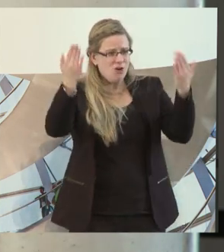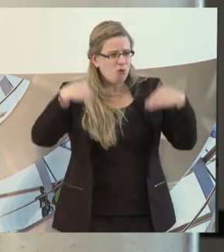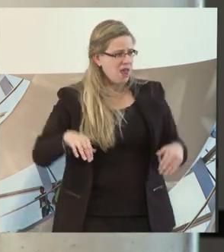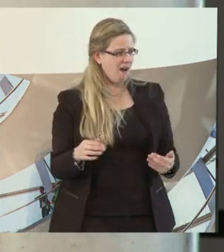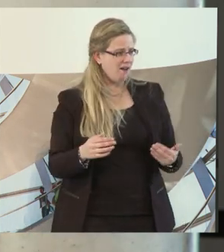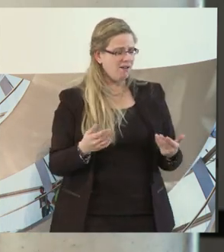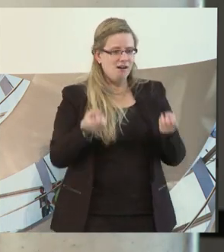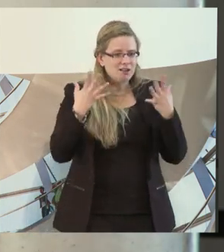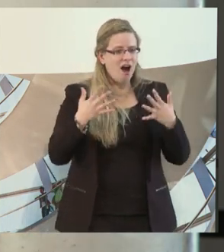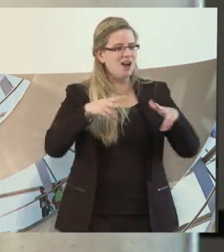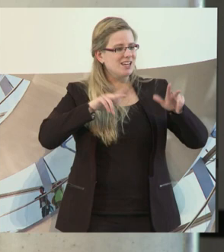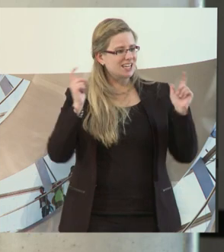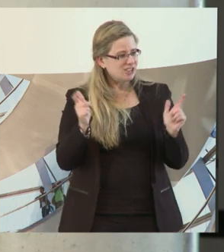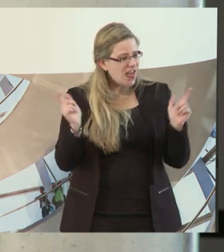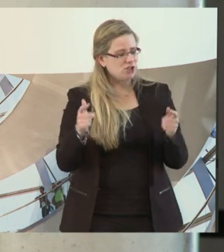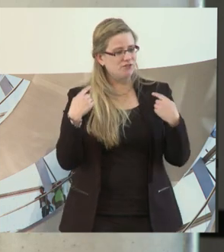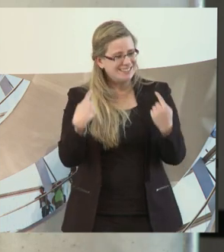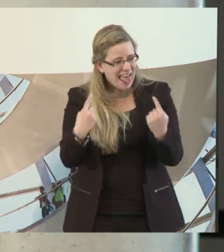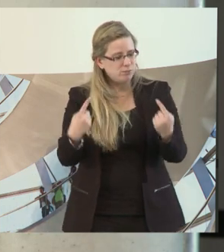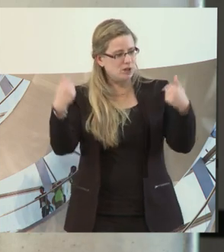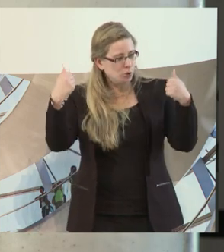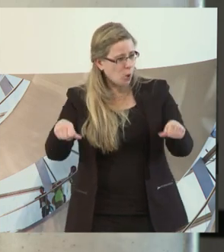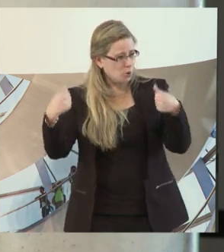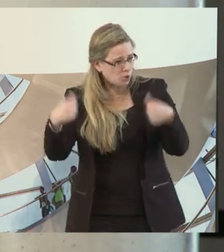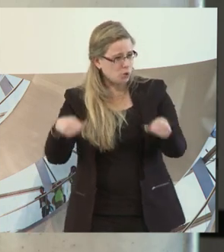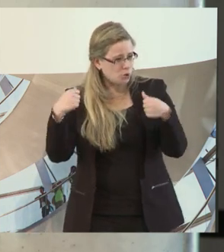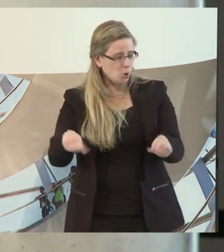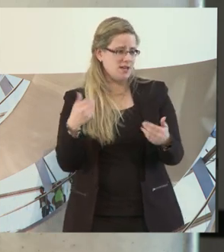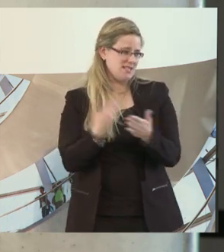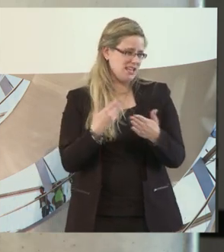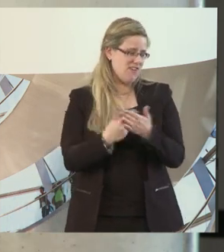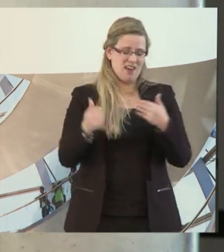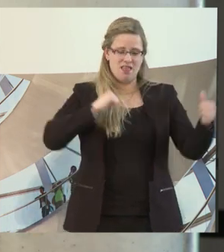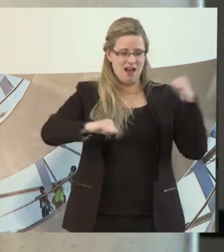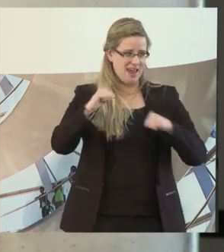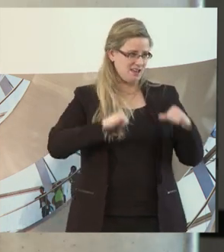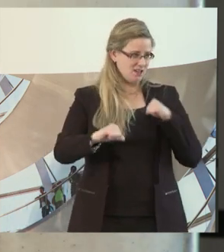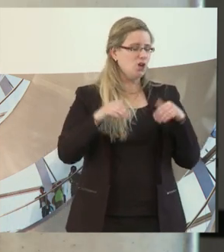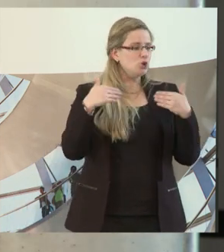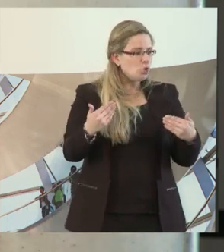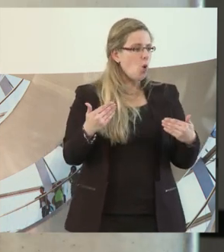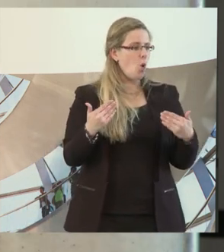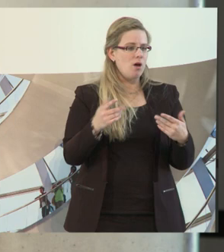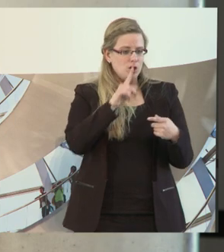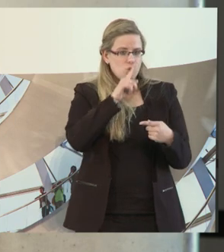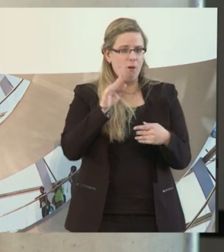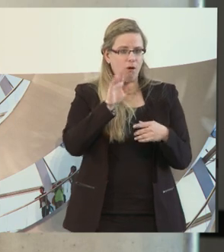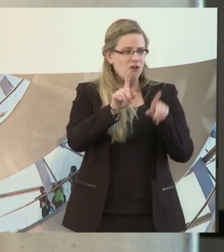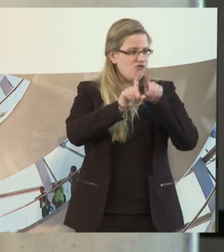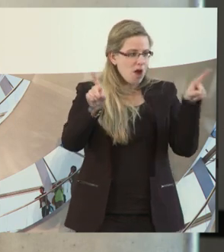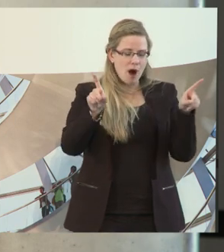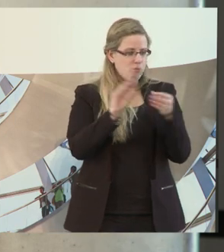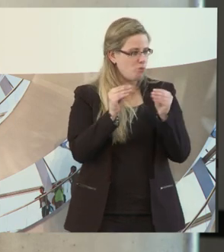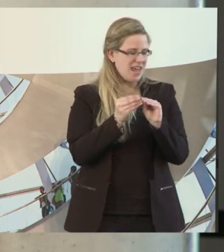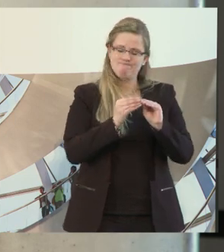von Arbeit, das kann ja auch eine Sache von Langeweile sein, das muss man eigentlich mal dazu sagen, aber es ist ein gesellschaftliches Problem und